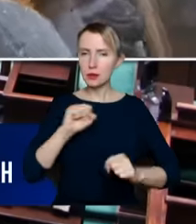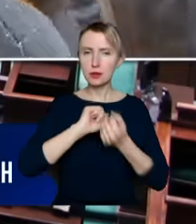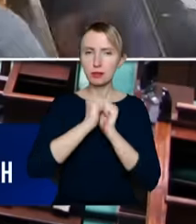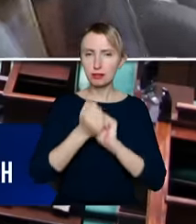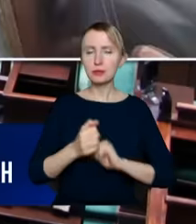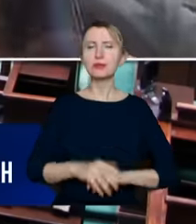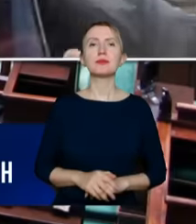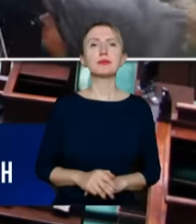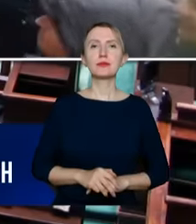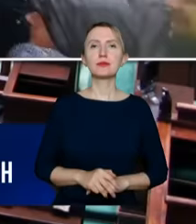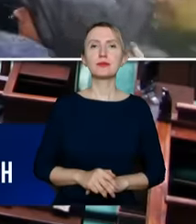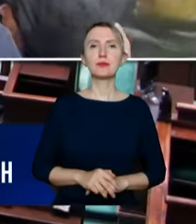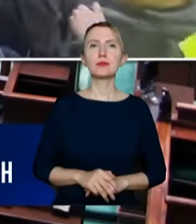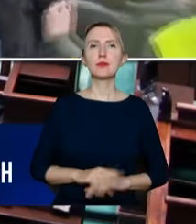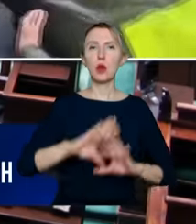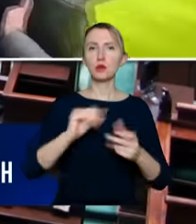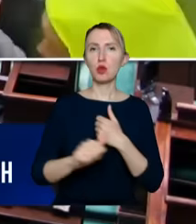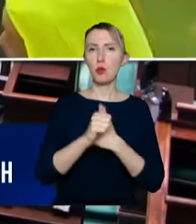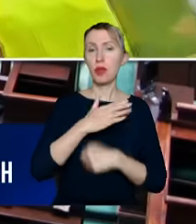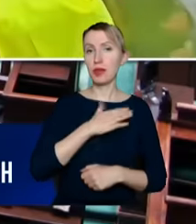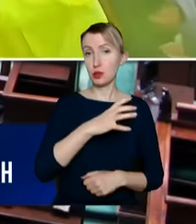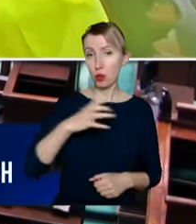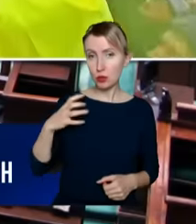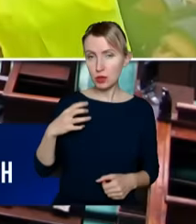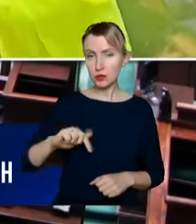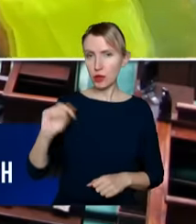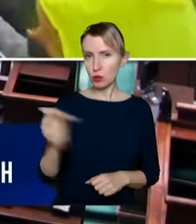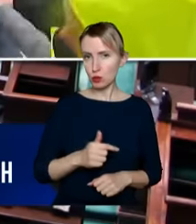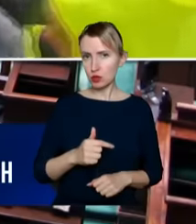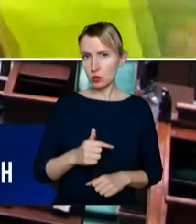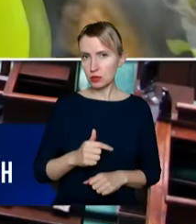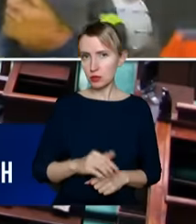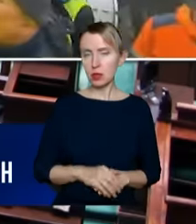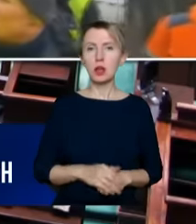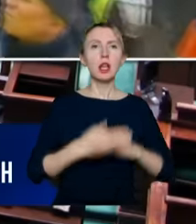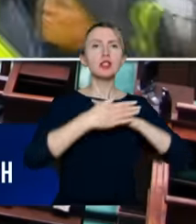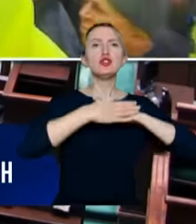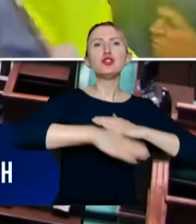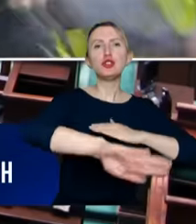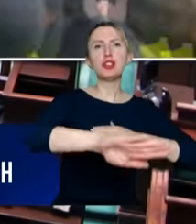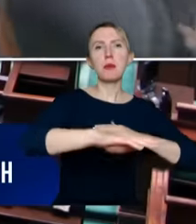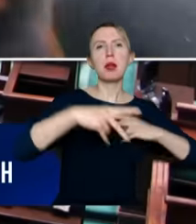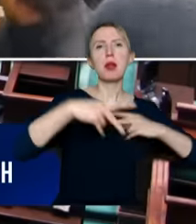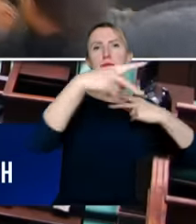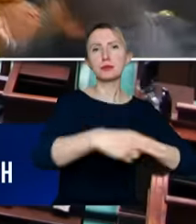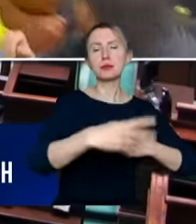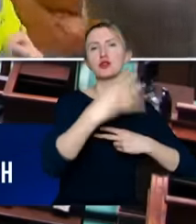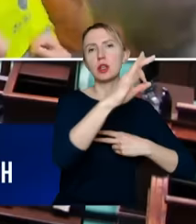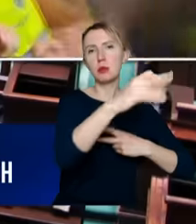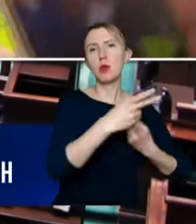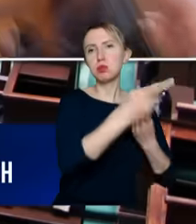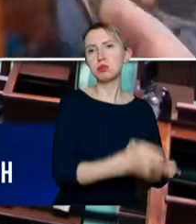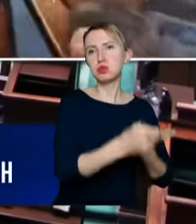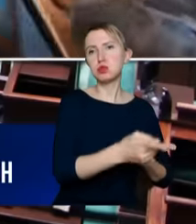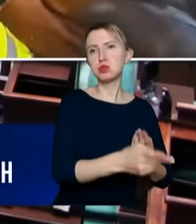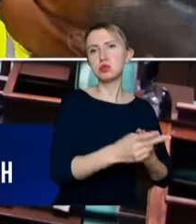co powoduje, że nasze gospodarstwa muszą ugorować ziemię. Nie ma już dostatecznej ilości środków ochrona roślin, bo to